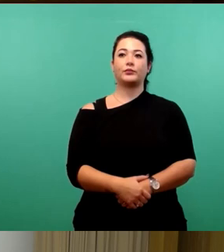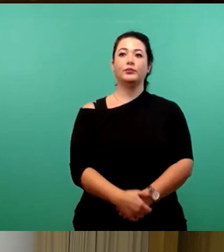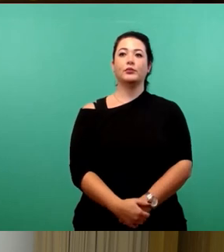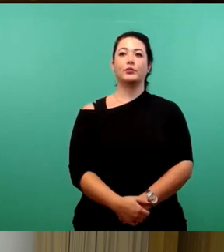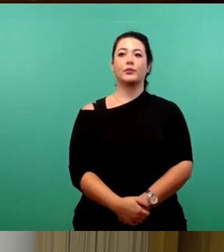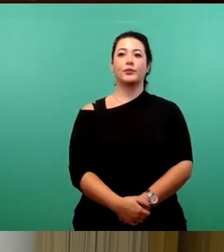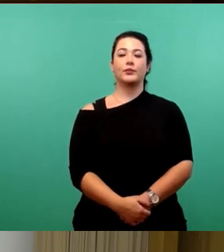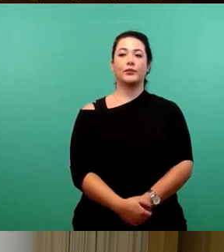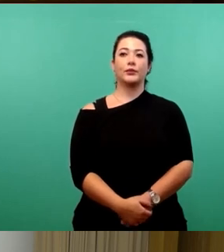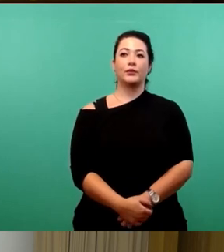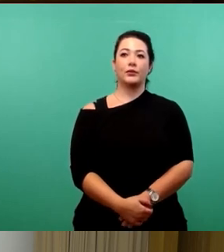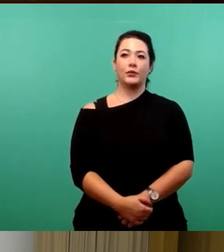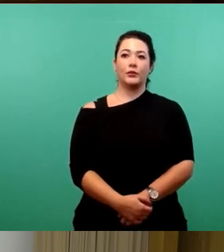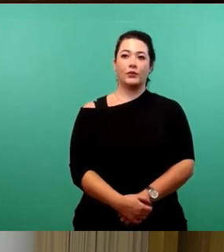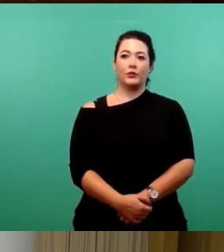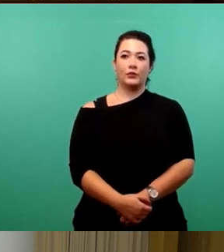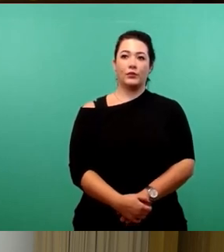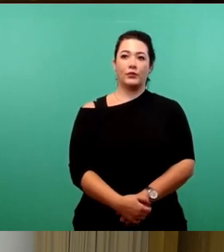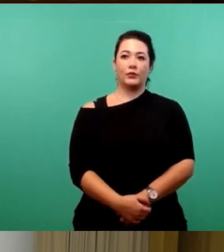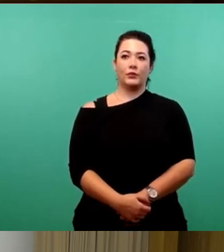Vielen Dank.